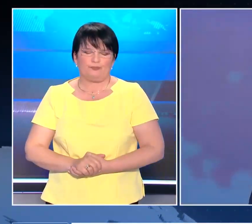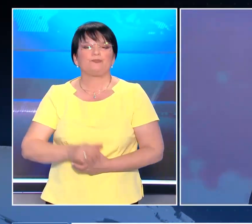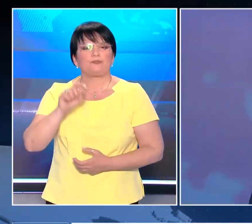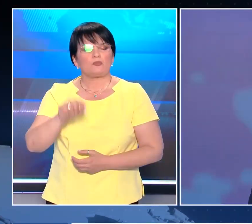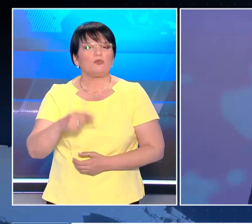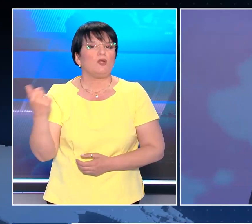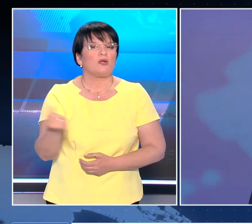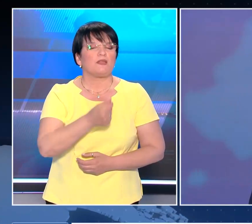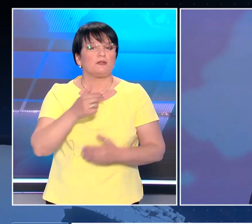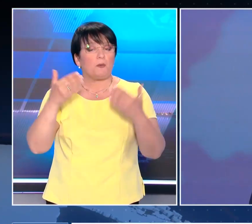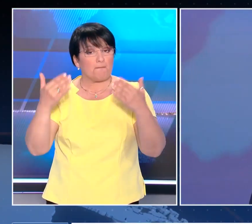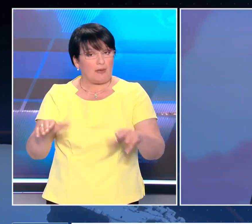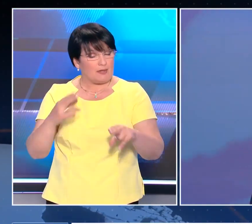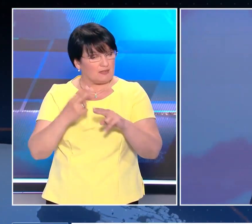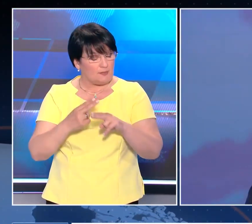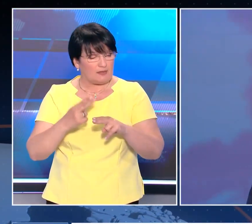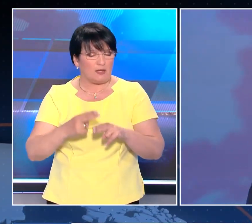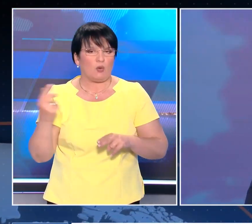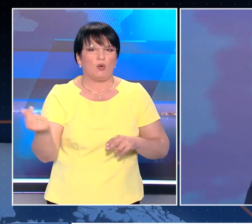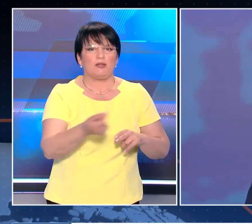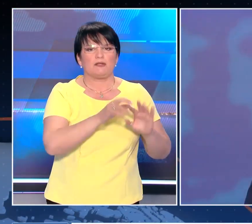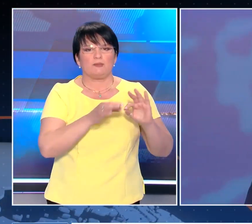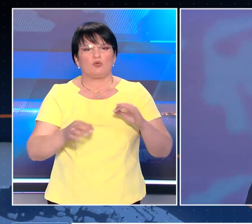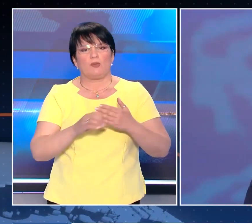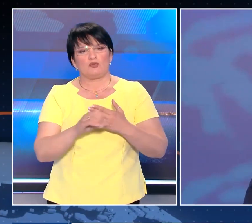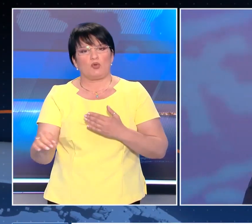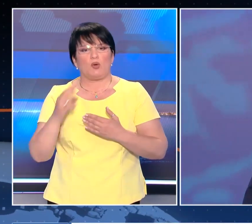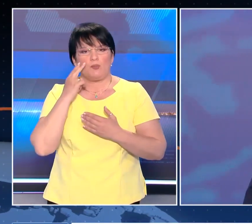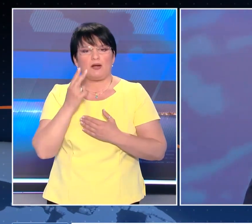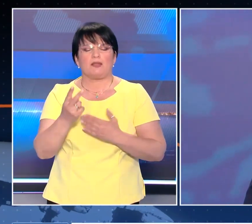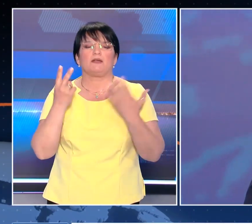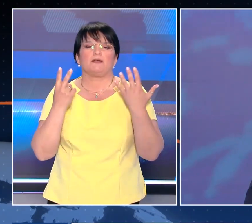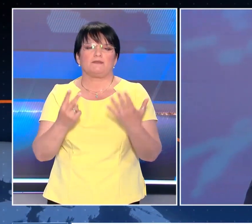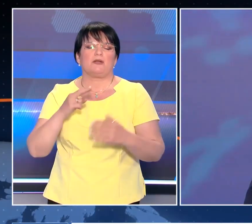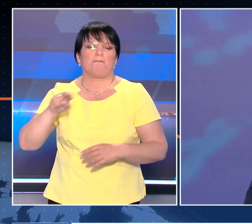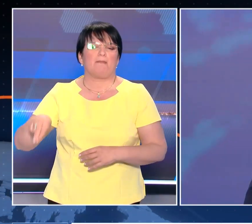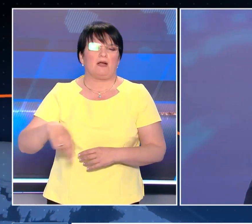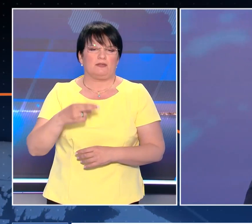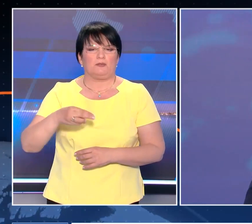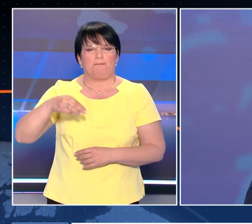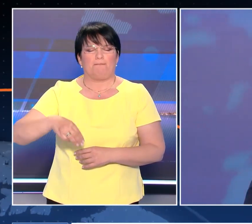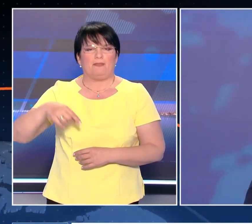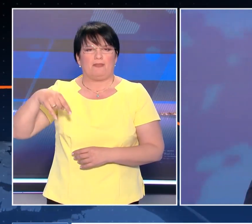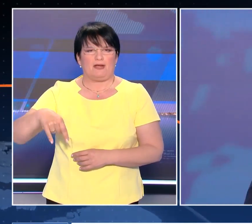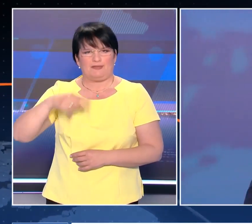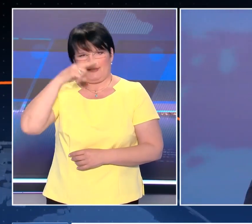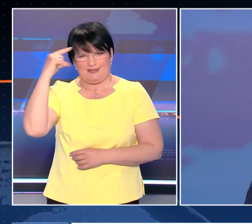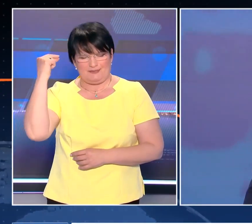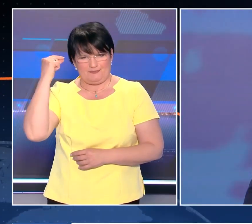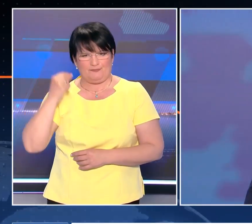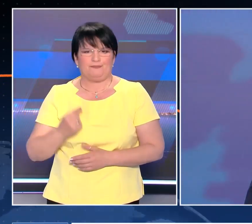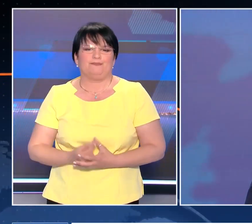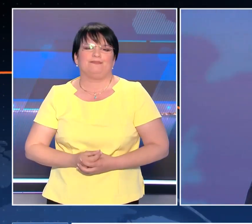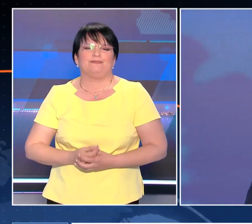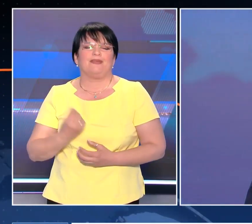Στο σημείο αυτό το δελτίο μας ολοκληρώθηκε όλες οι ειδήσεις αναλυτικά στο κεντρικό δελτίο ειδήσεων του Open στις 7 παρατέταρτο